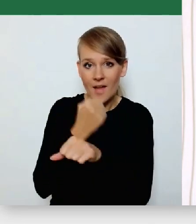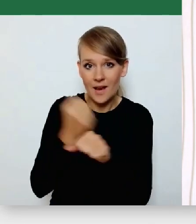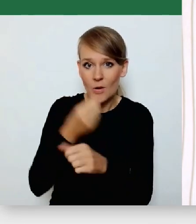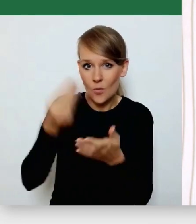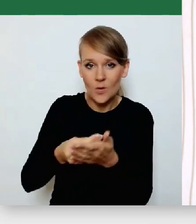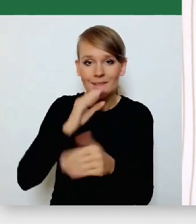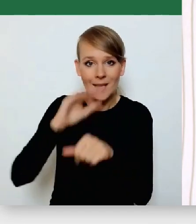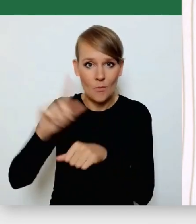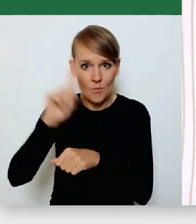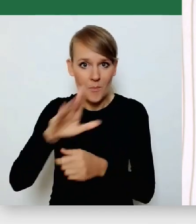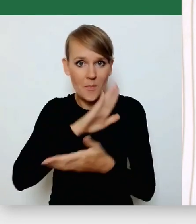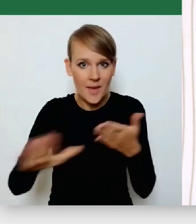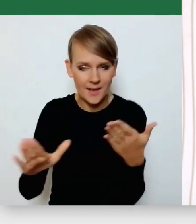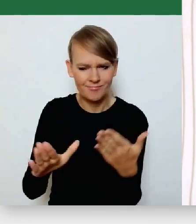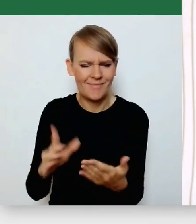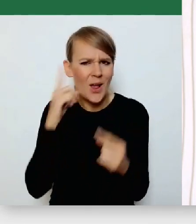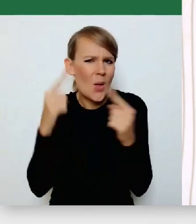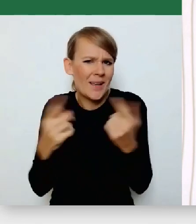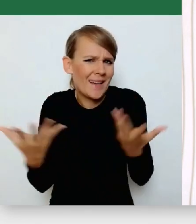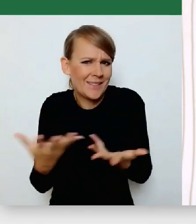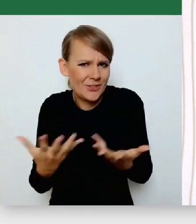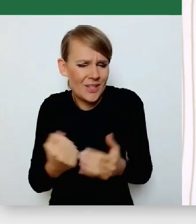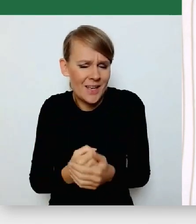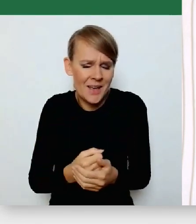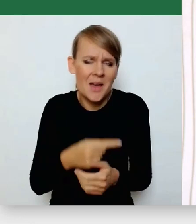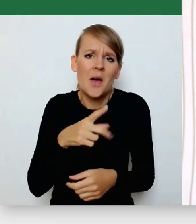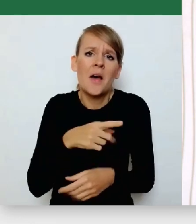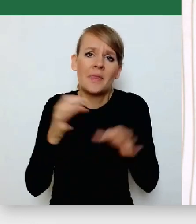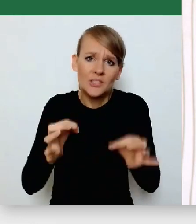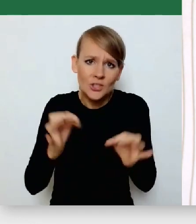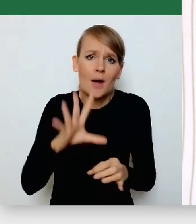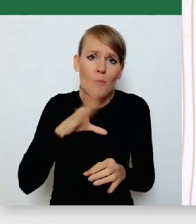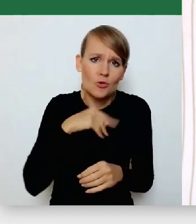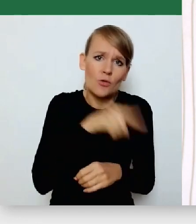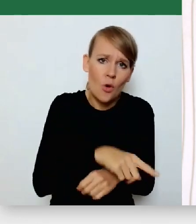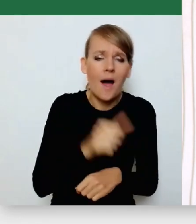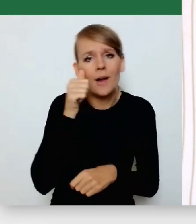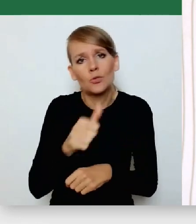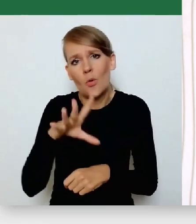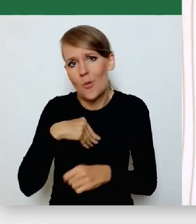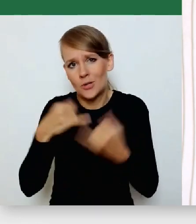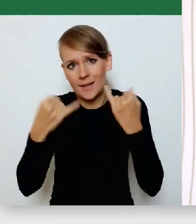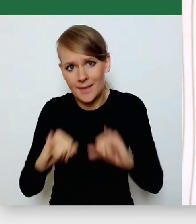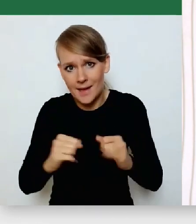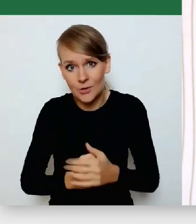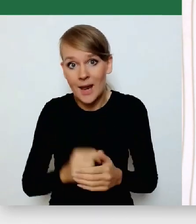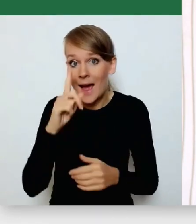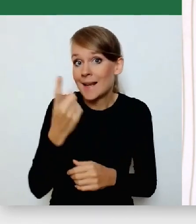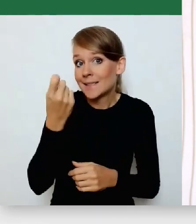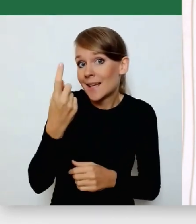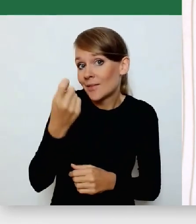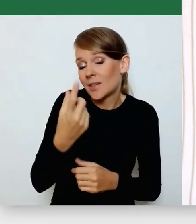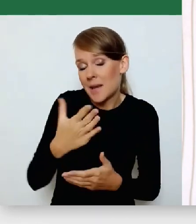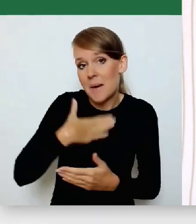mamy w tym odnaleźć, że coś można tak, coś można inaczej. Dzisiaj możemy tak, a jutro możemy inaczej. Ale za chwilę wrócimy, mam nadzieję, jakiejś